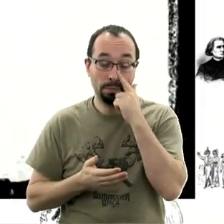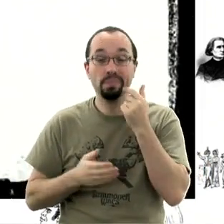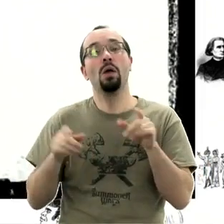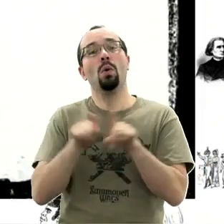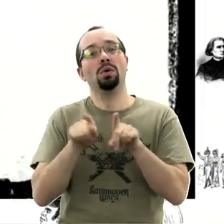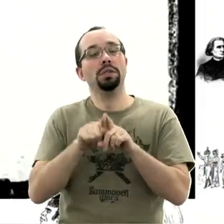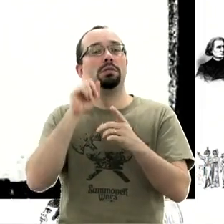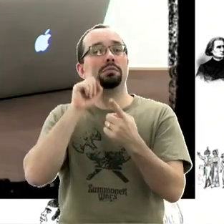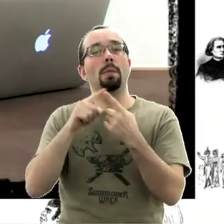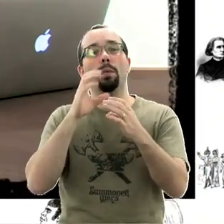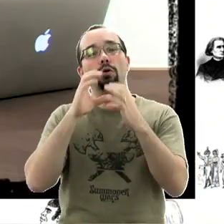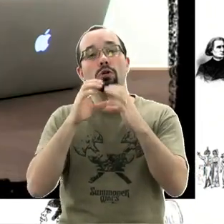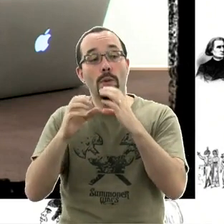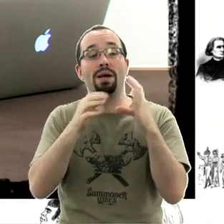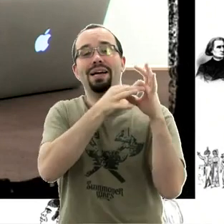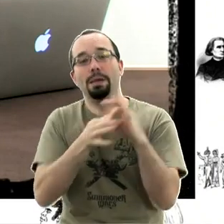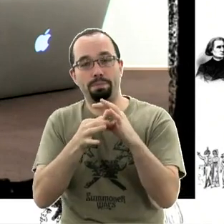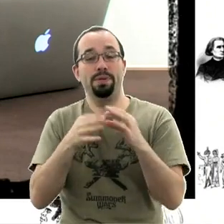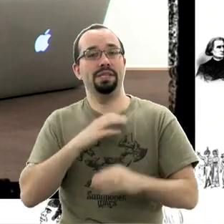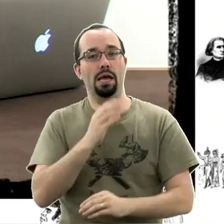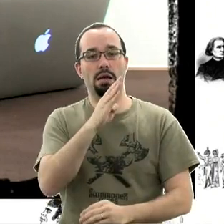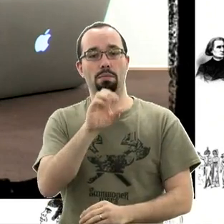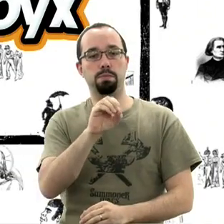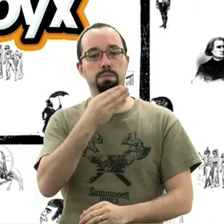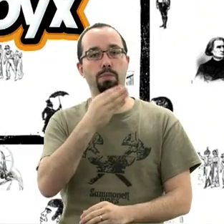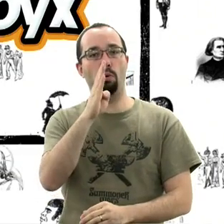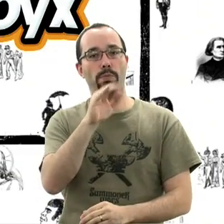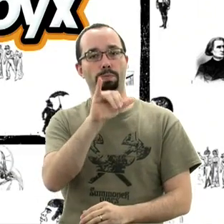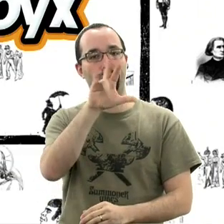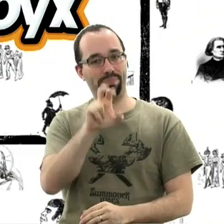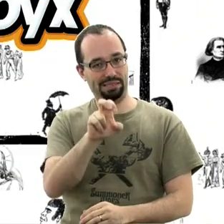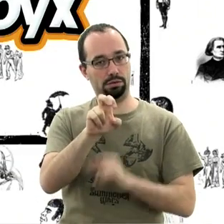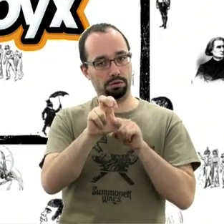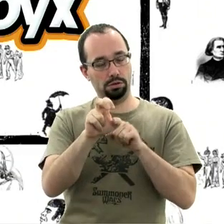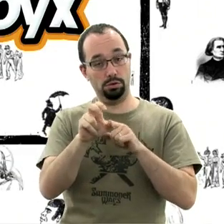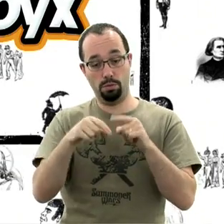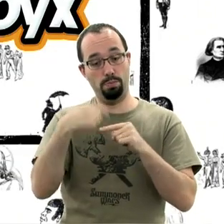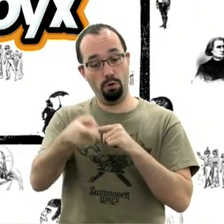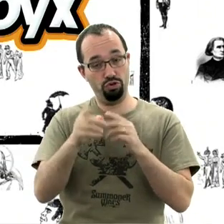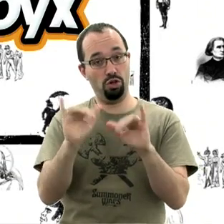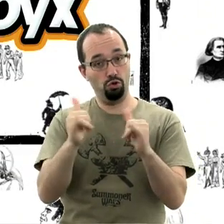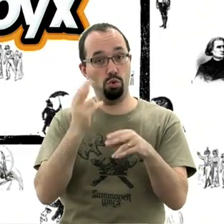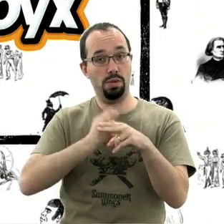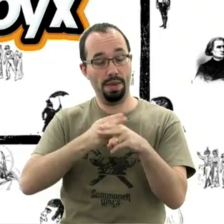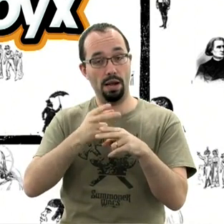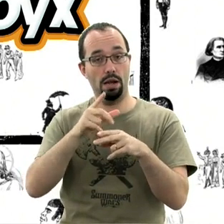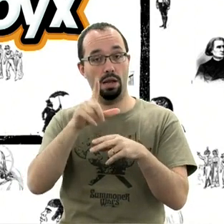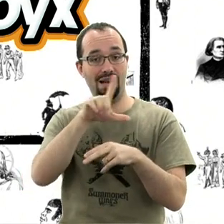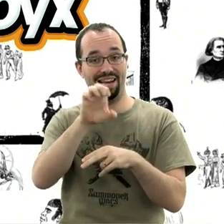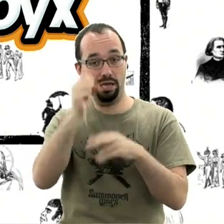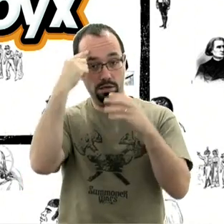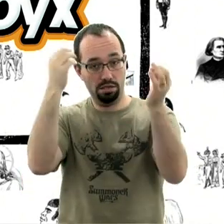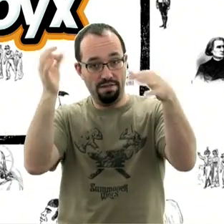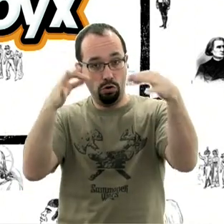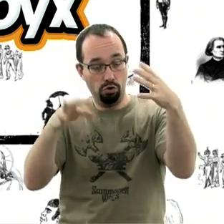avec ça derrière le plan de com de Bombix et leur prochain jeu signé Fred Henry, les inventeurs. Ça a